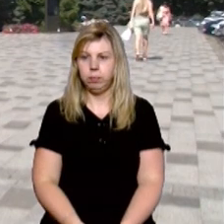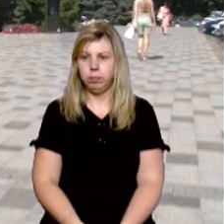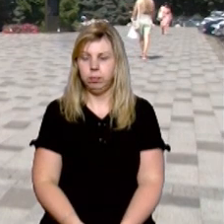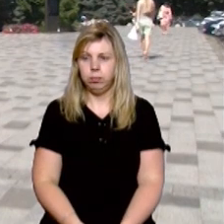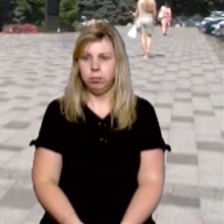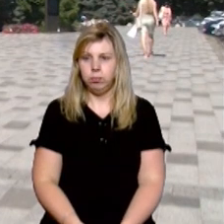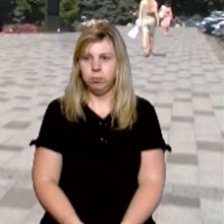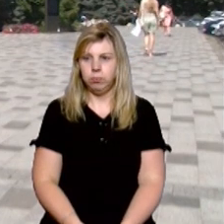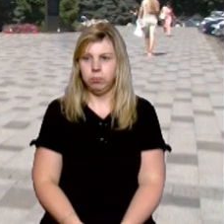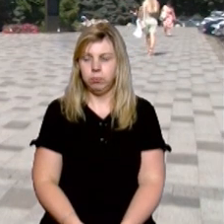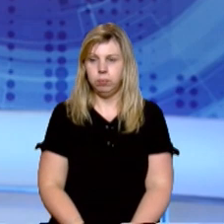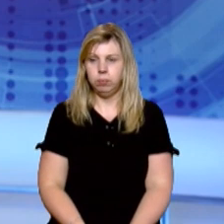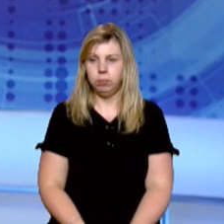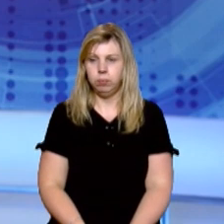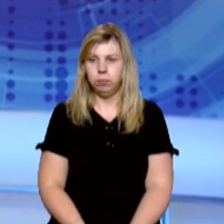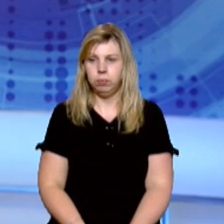Пойда, новини на Суспільному.